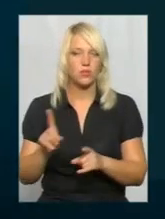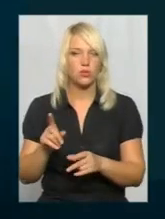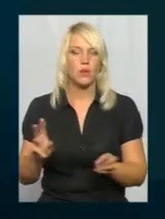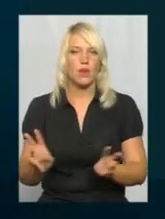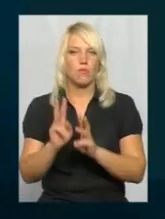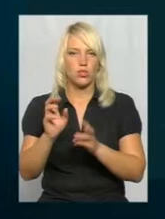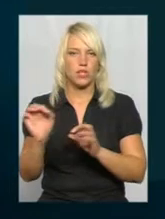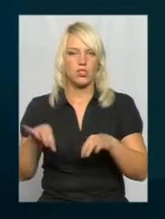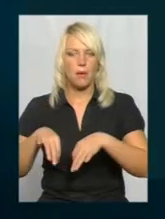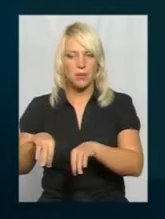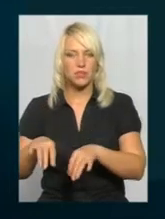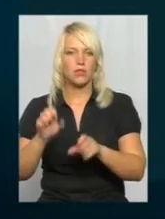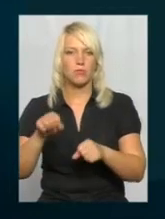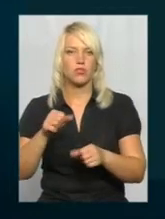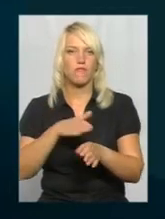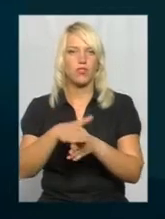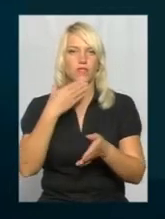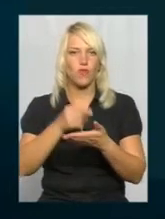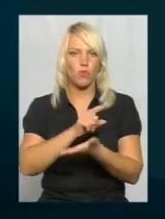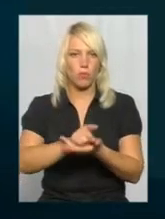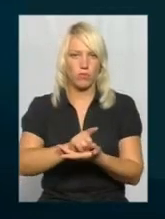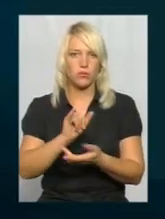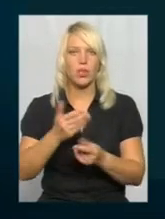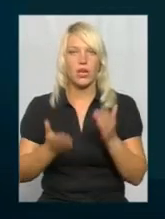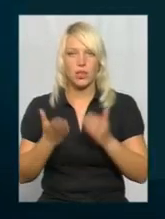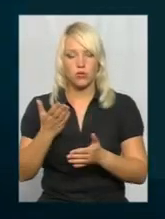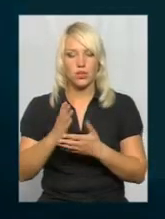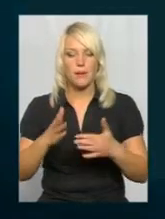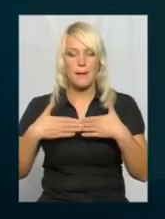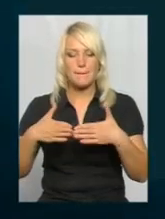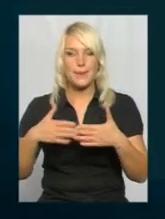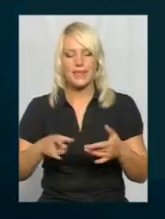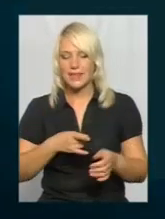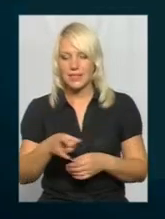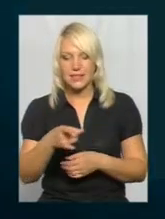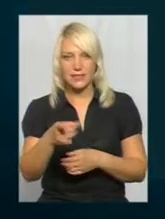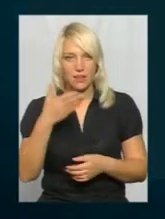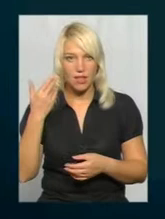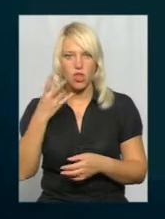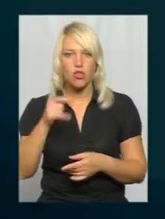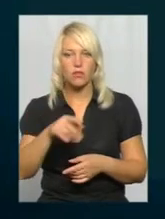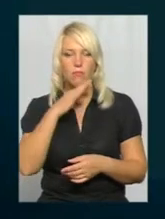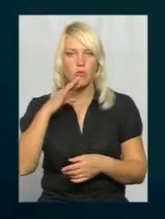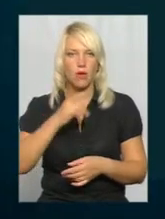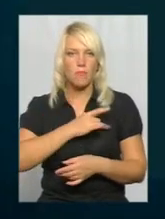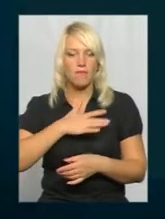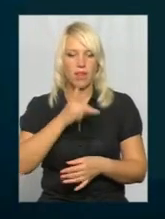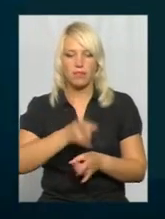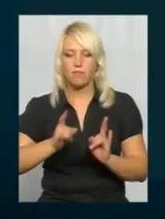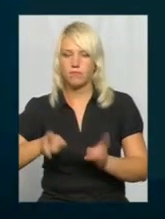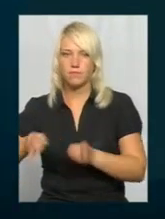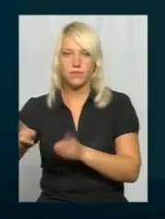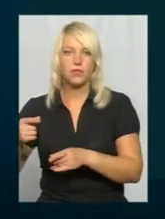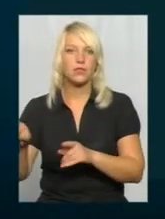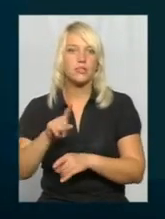свій обов'язок. Нас турбує більш інша проблема, це коли навіть є під'їзд до будинку, все, але він заставлений приватним автомобілем таким чином, що